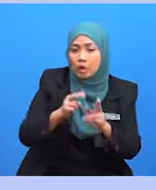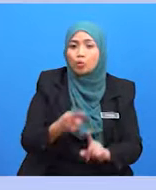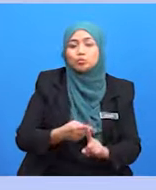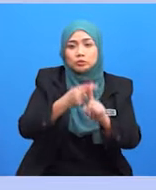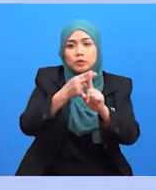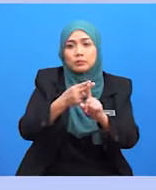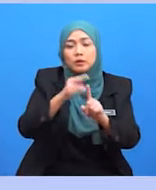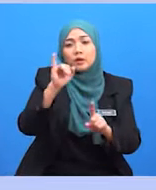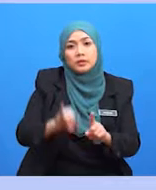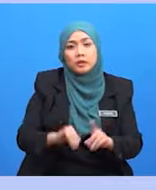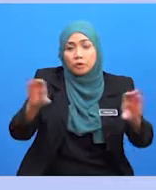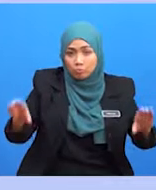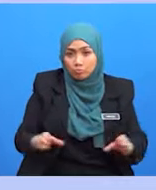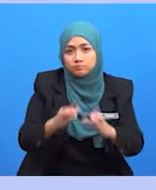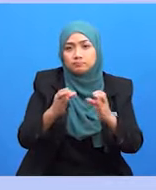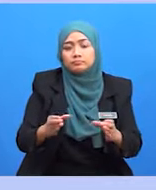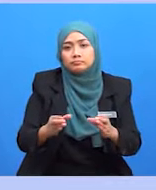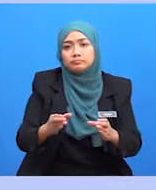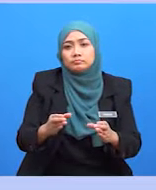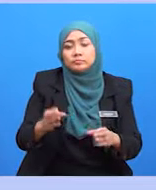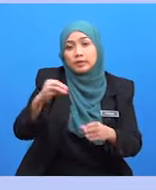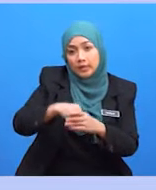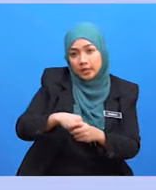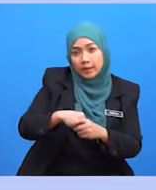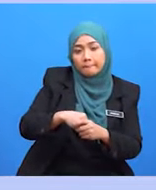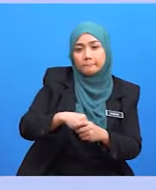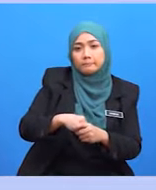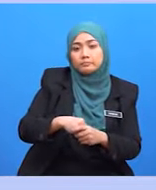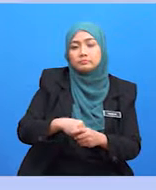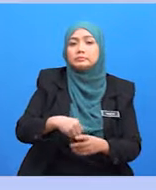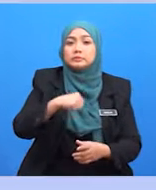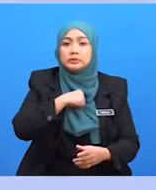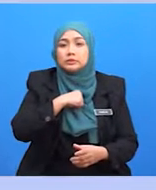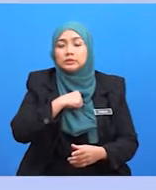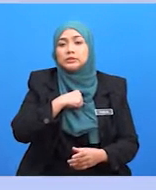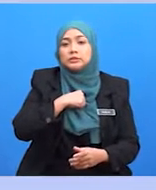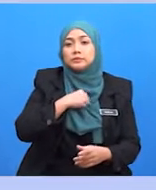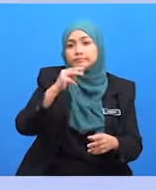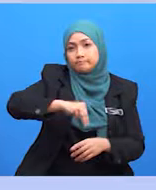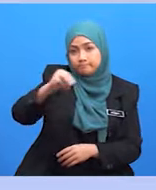melaksanakan kooperasi ini dalam membina jati diri usahawan dalam diri pelajar.